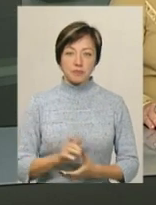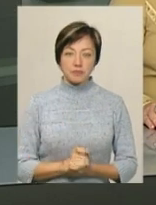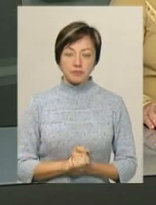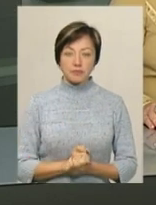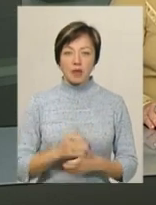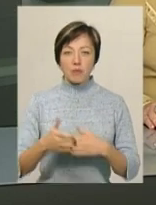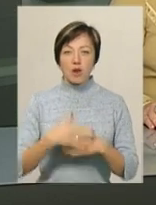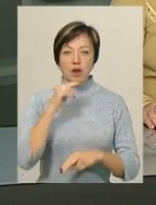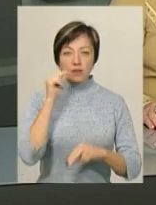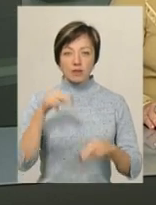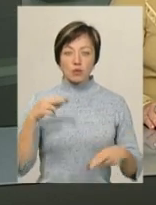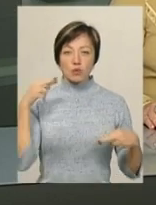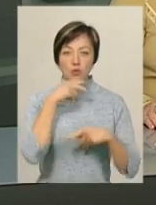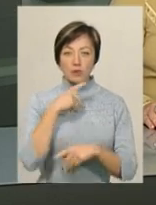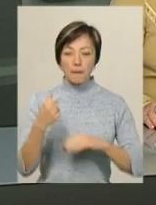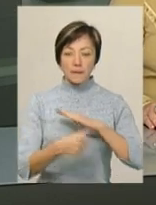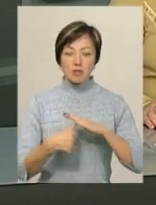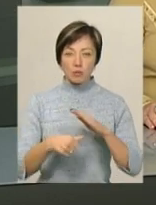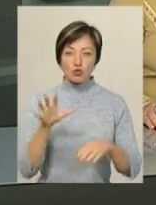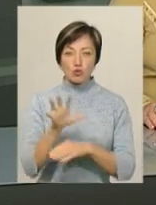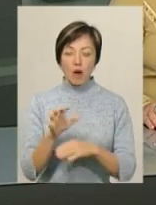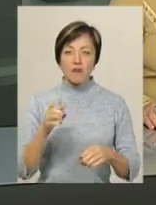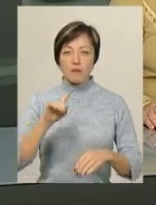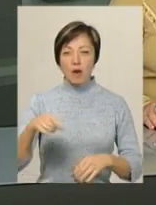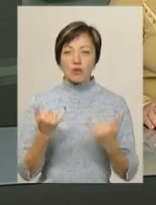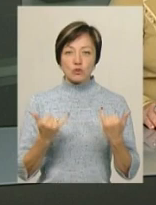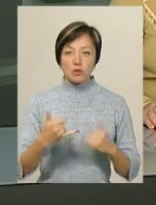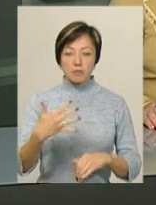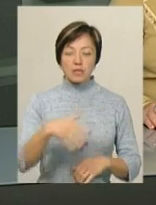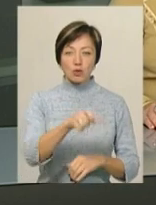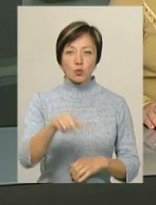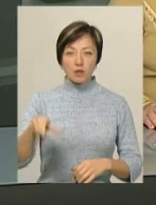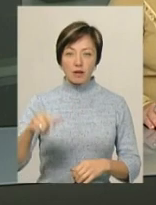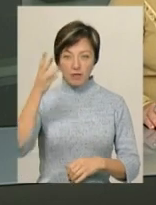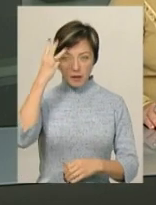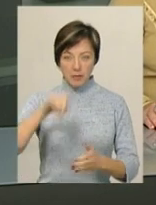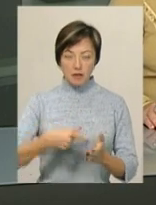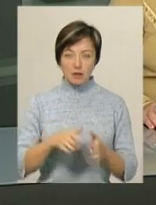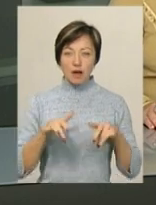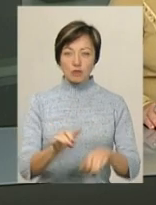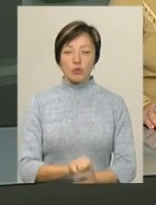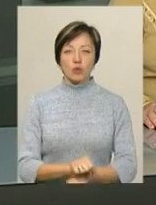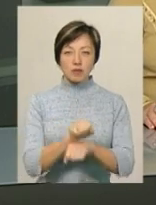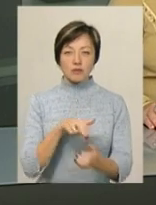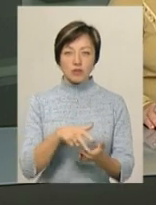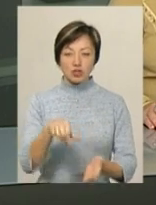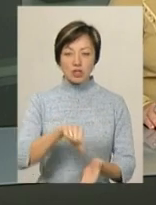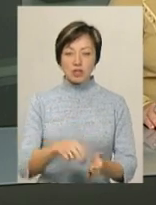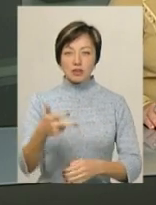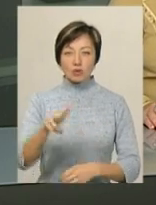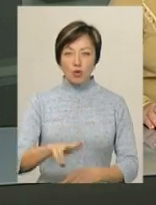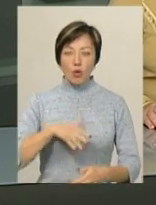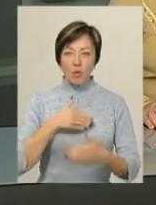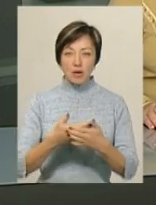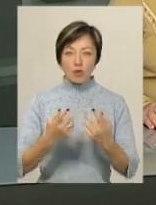Покарати винних в отруєні бездомних собак вимагали сьогодні півсотні людей у Хмельницькому. На акцію протесту вийшли члени трьох міських